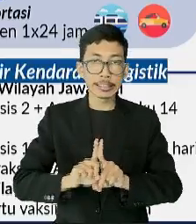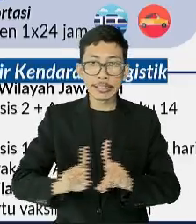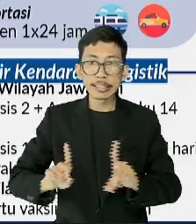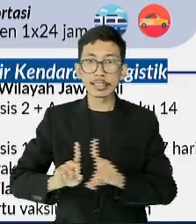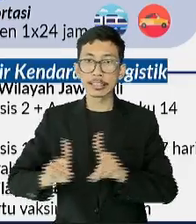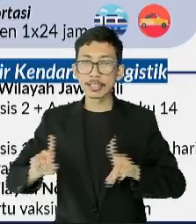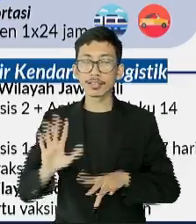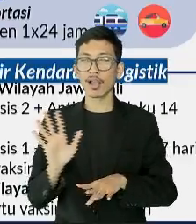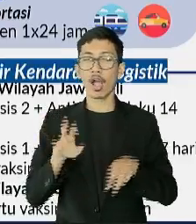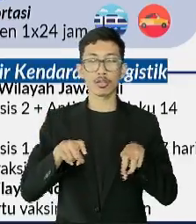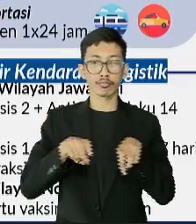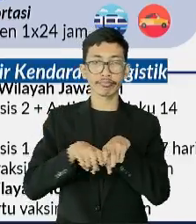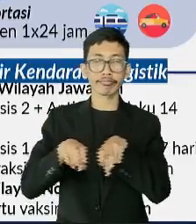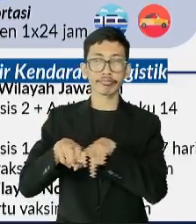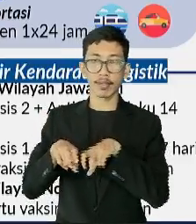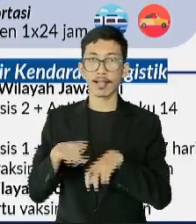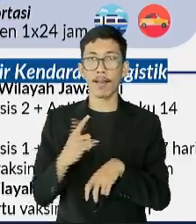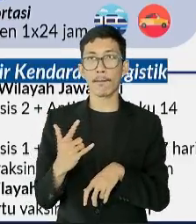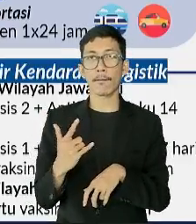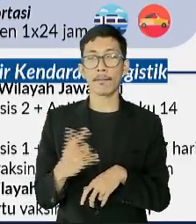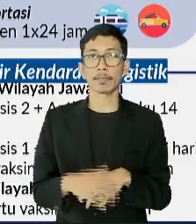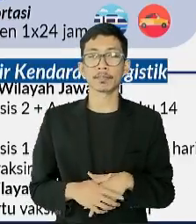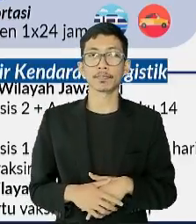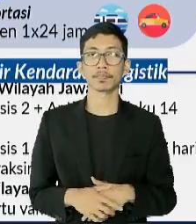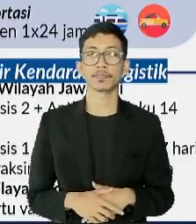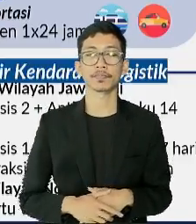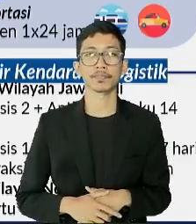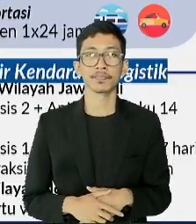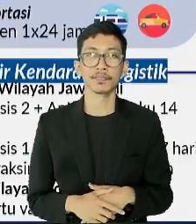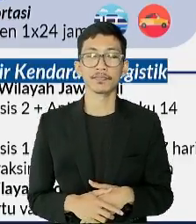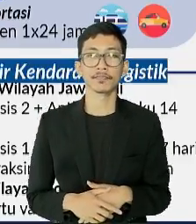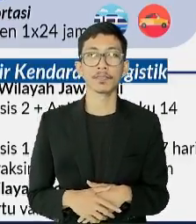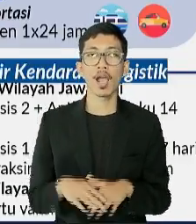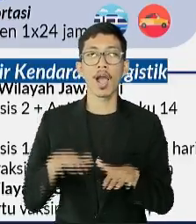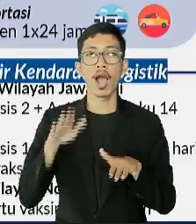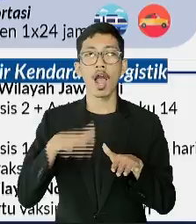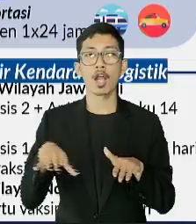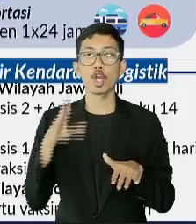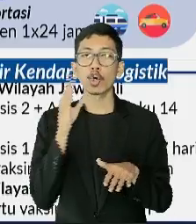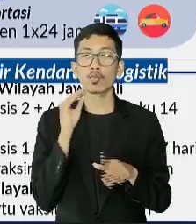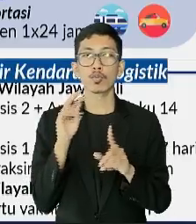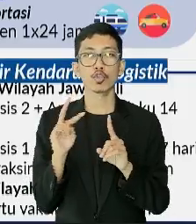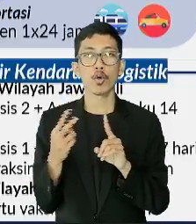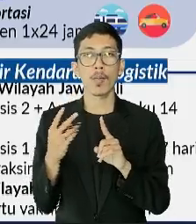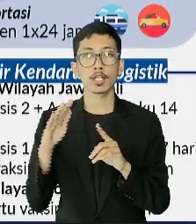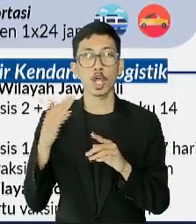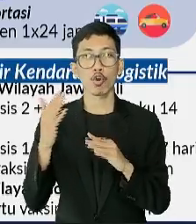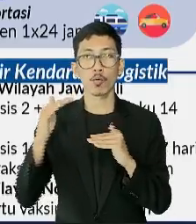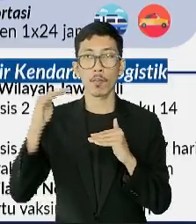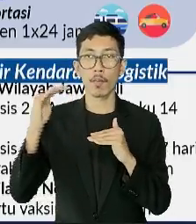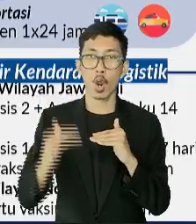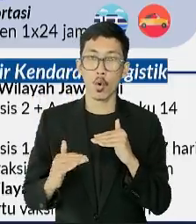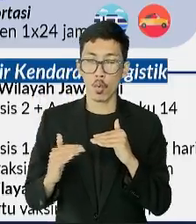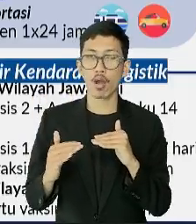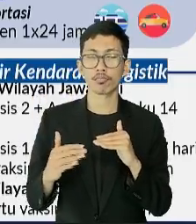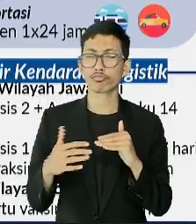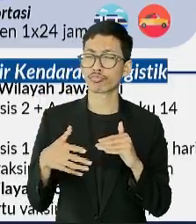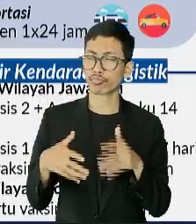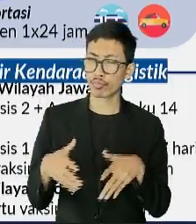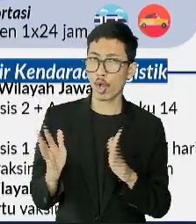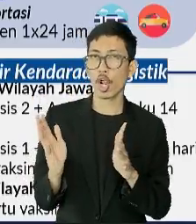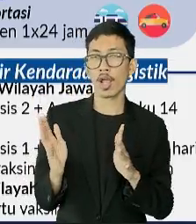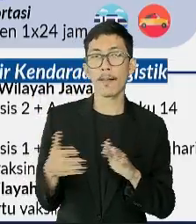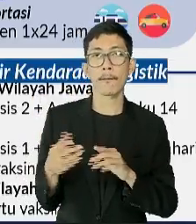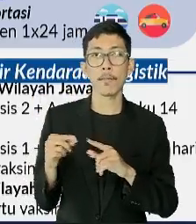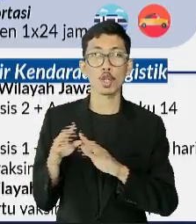Kemudian berikutnya diizinkannya mobilitas anak-anak usia kurang dari 12 tahun di mana dalam